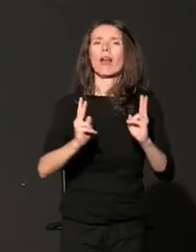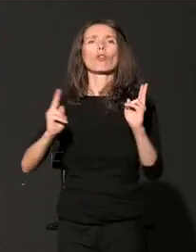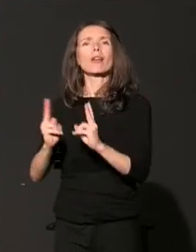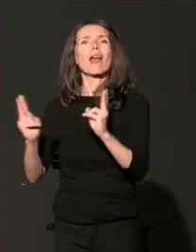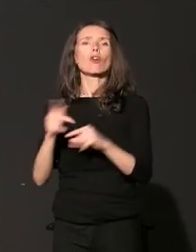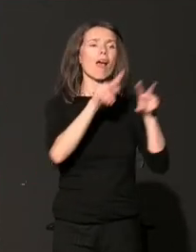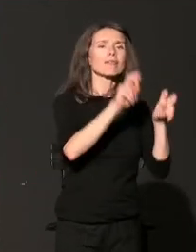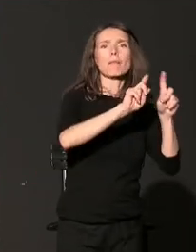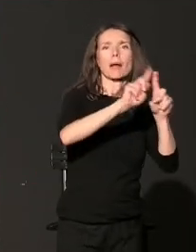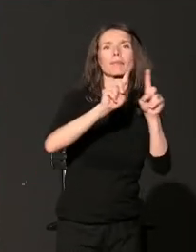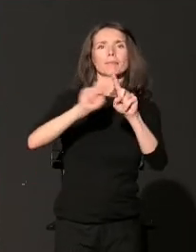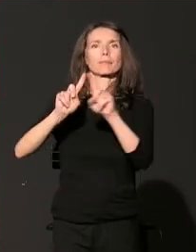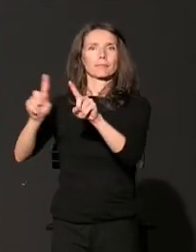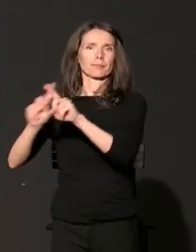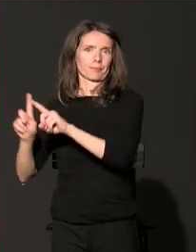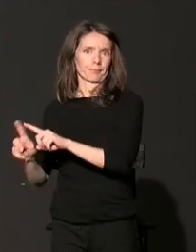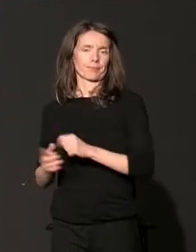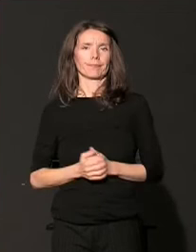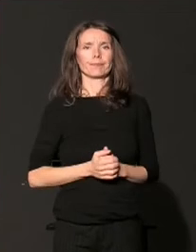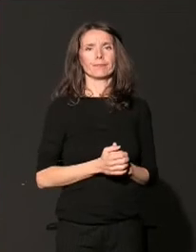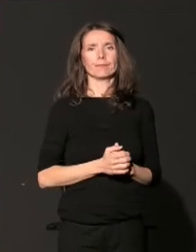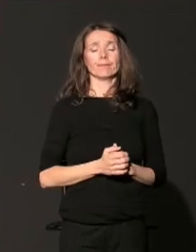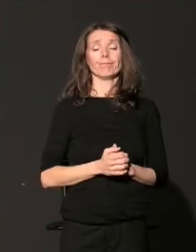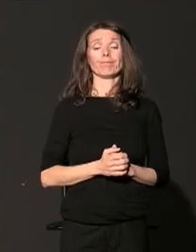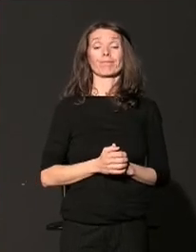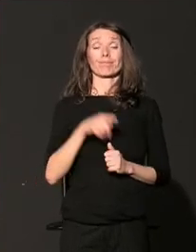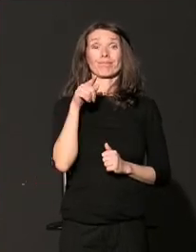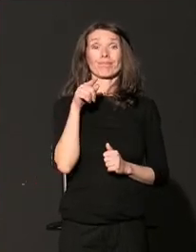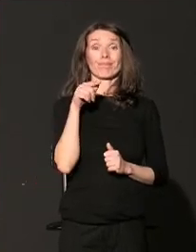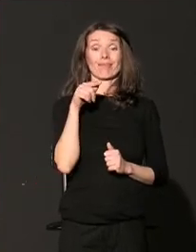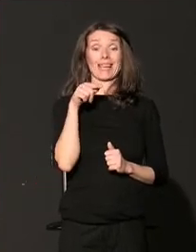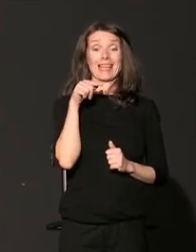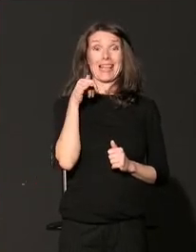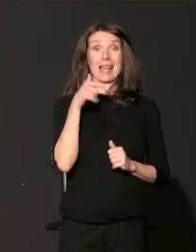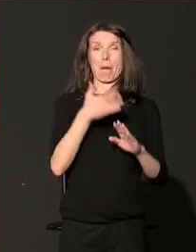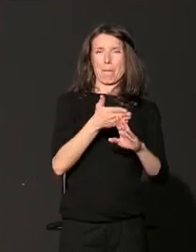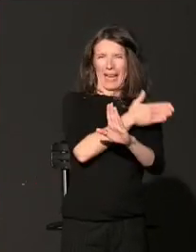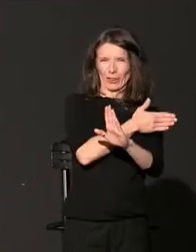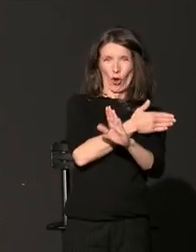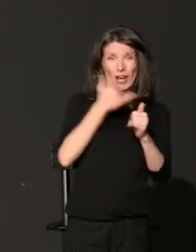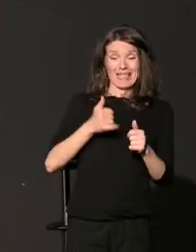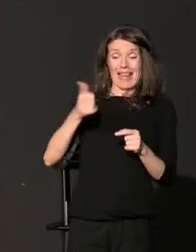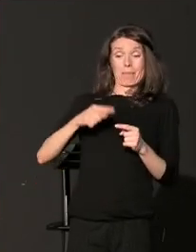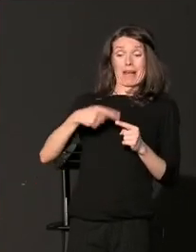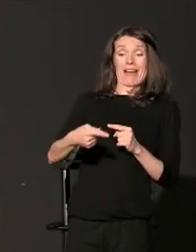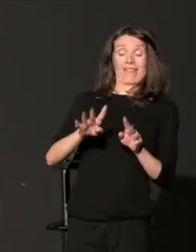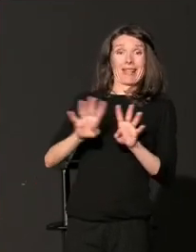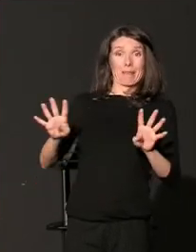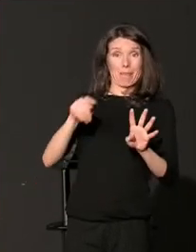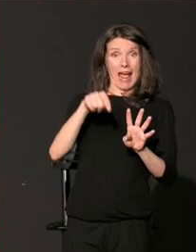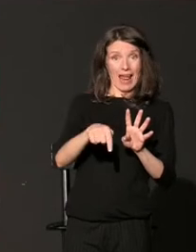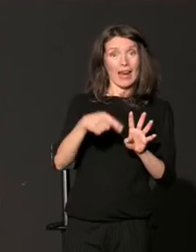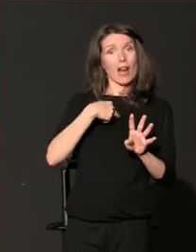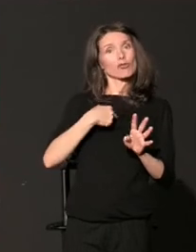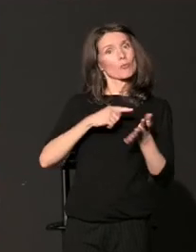već pomenute. Pre svega toga, na panelu koji upravo sledi, ćemo sa ponosom predstaviti drugo izdanje